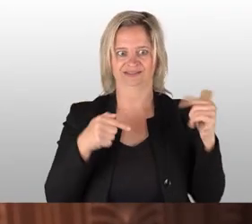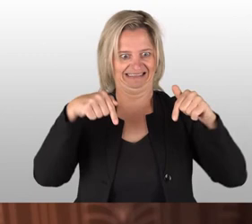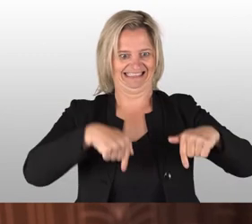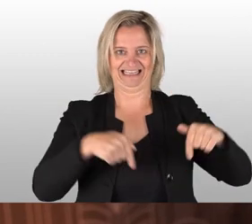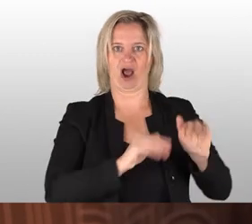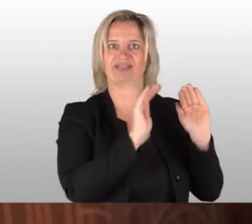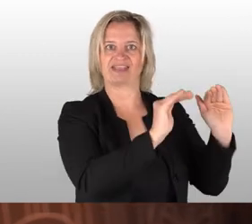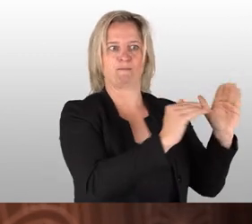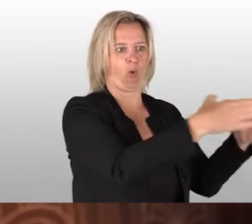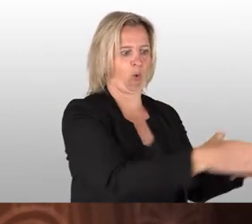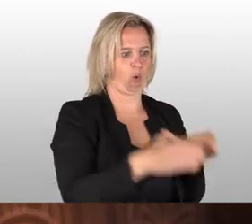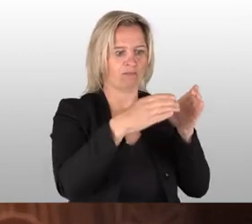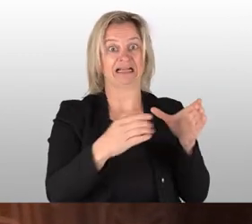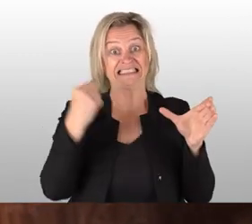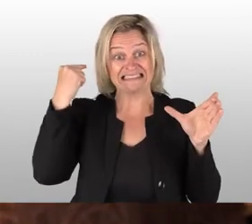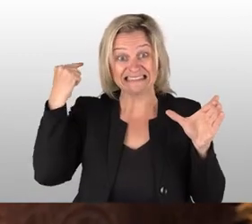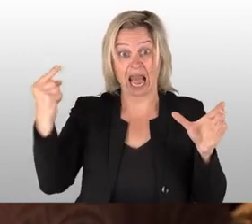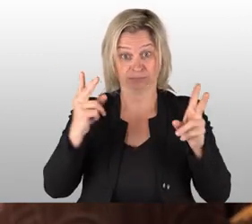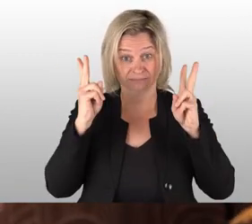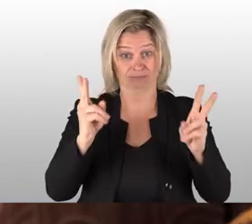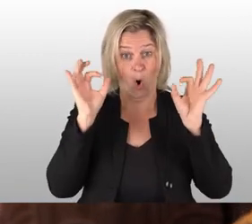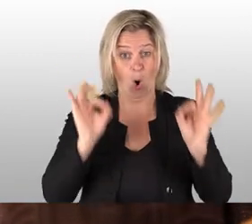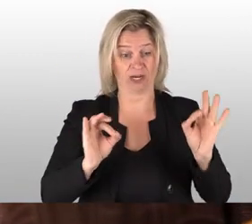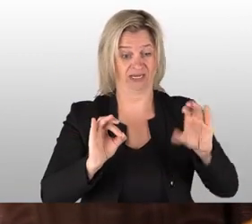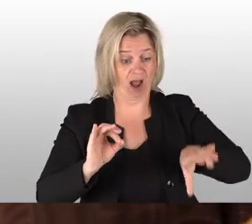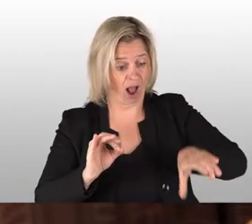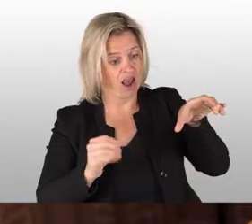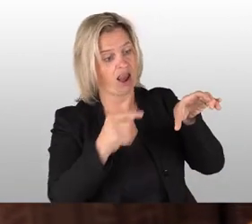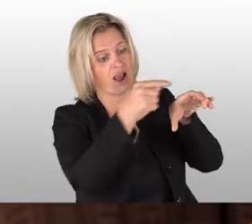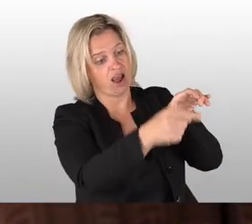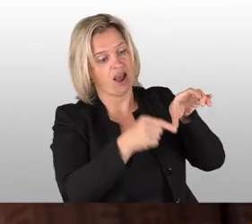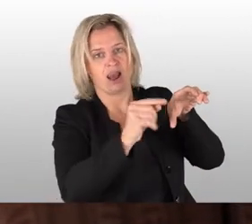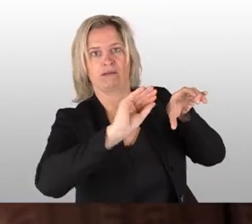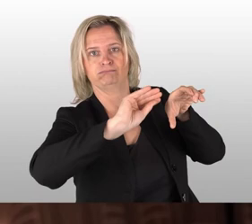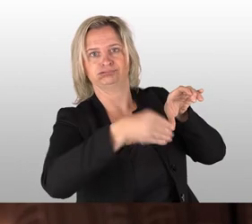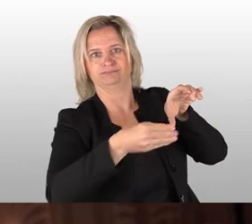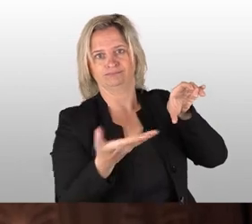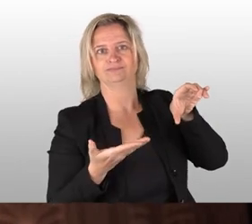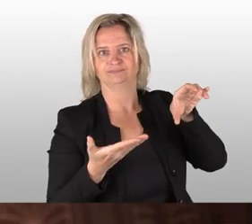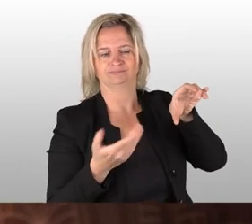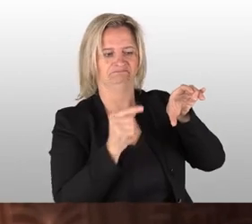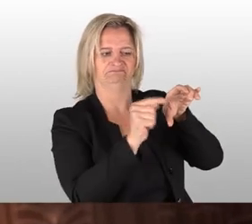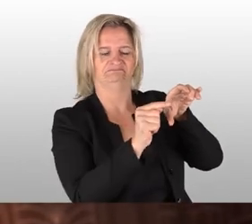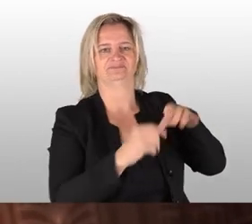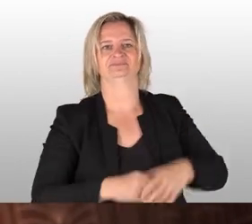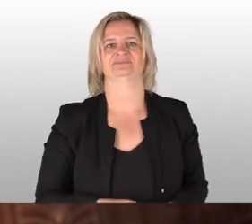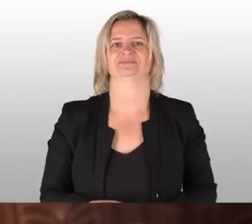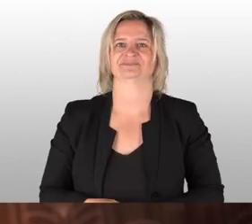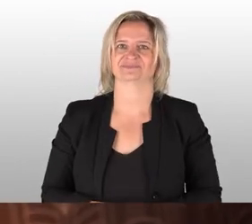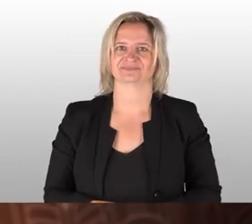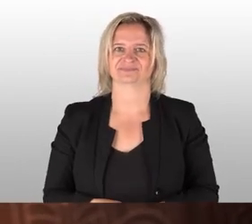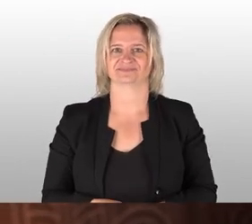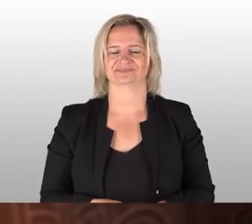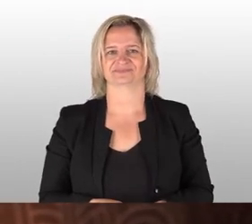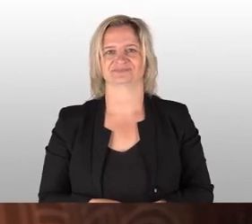Objekt aus unserem Depot. Und er hat sogar signiert. Auf der Unterseite, auf dem Standring, kann man auch die Unterschrift von Scheuerich sehen.